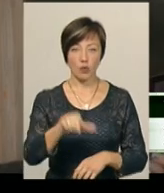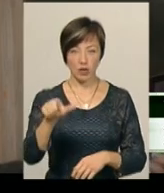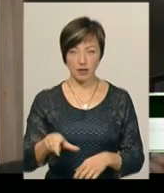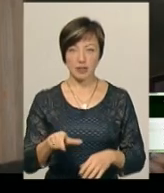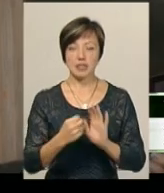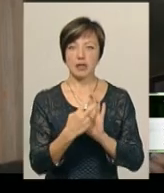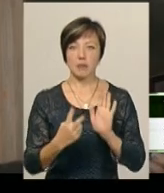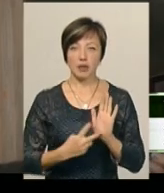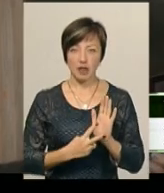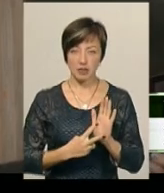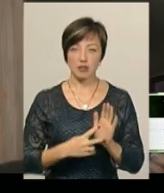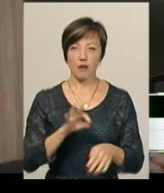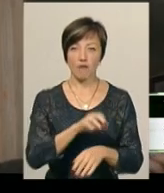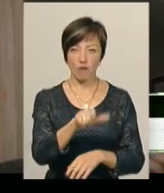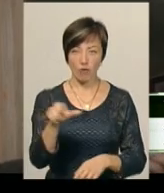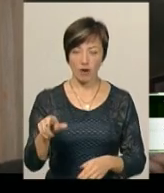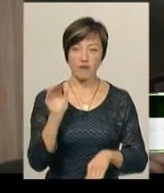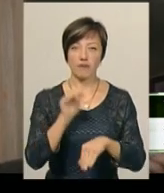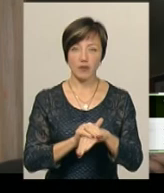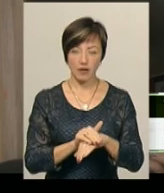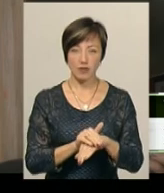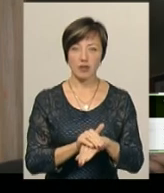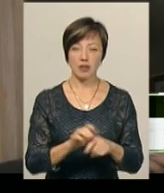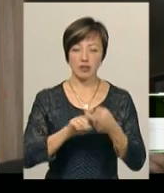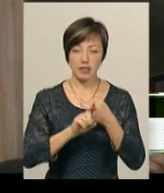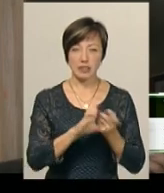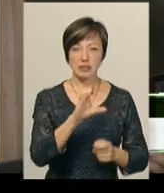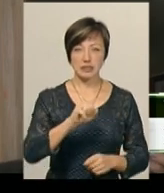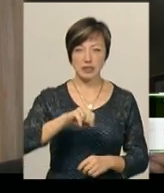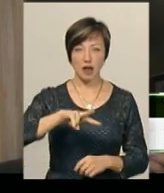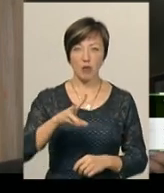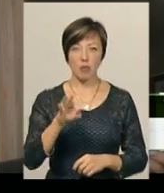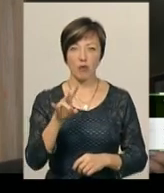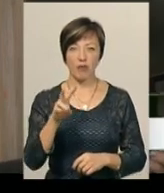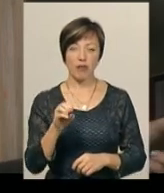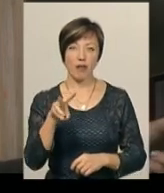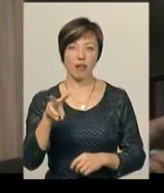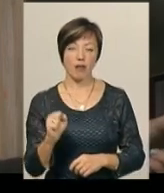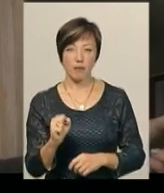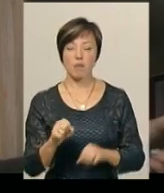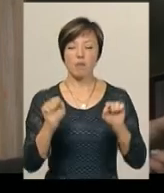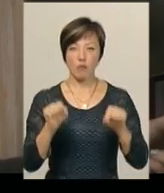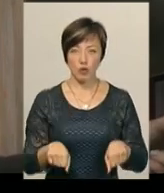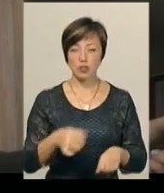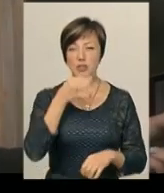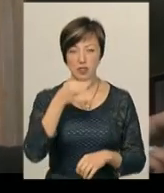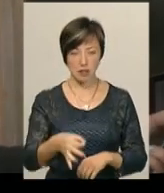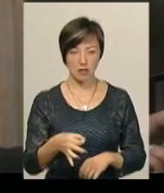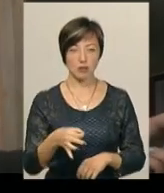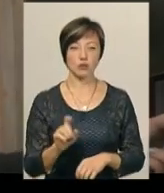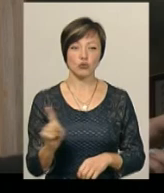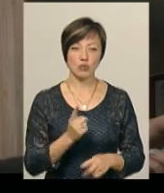в 17 хворих виділена культура сальмонела ентерітідіс. Тобто можна стверджувати,